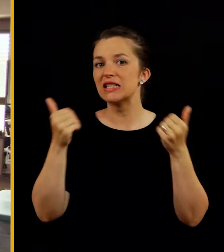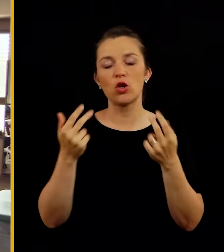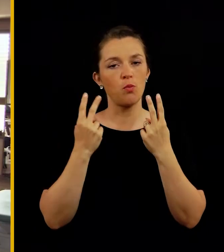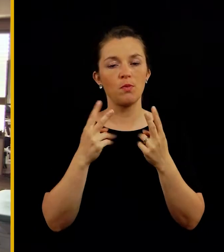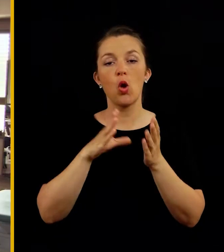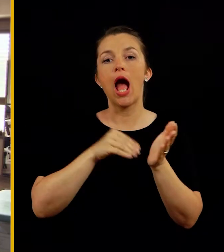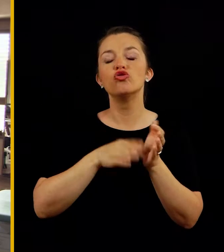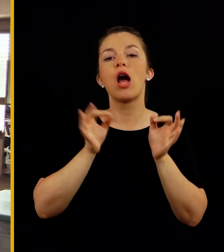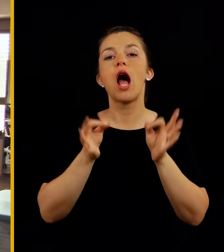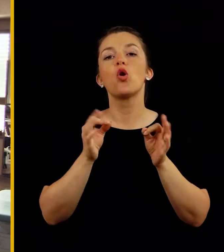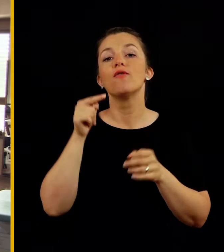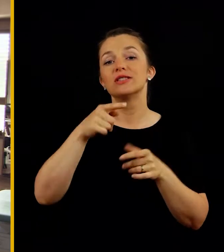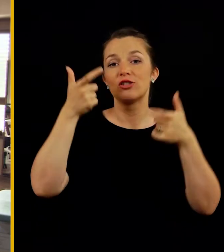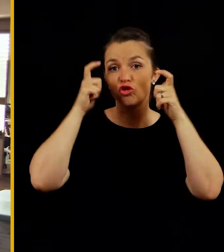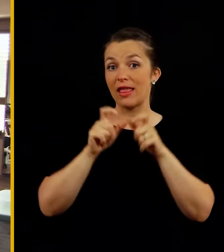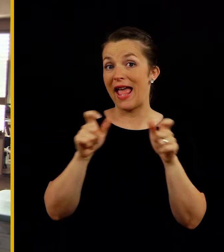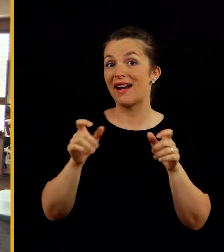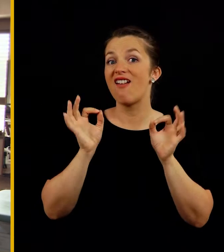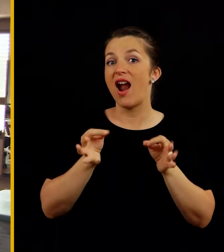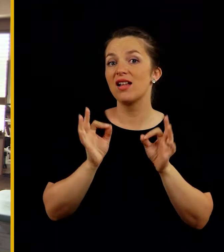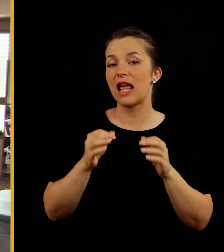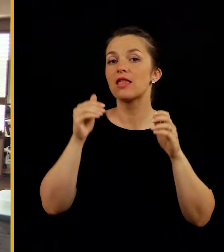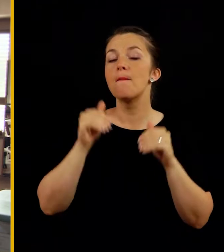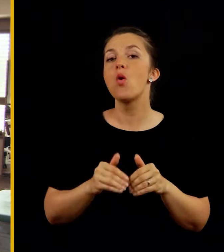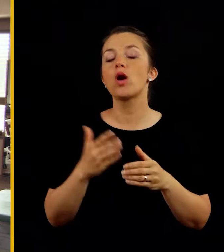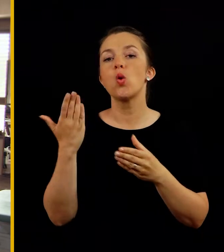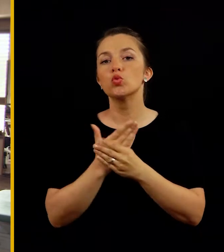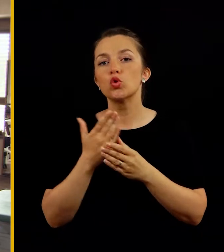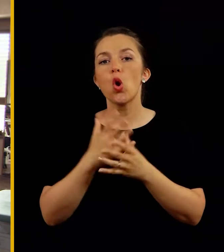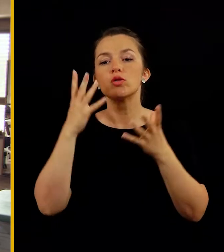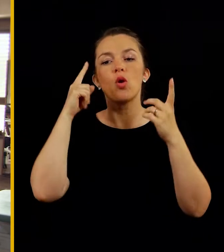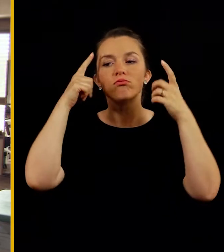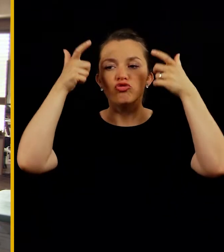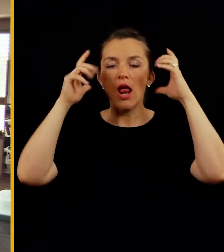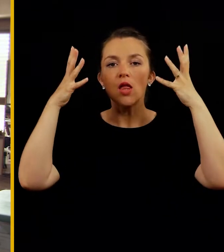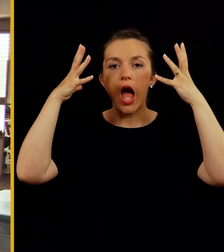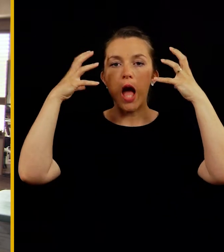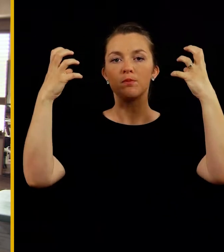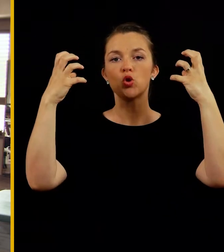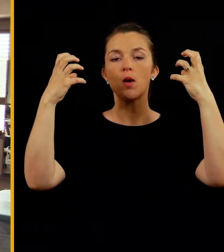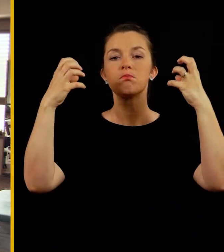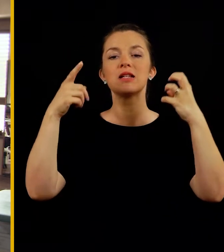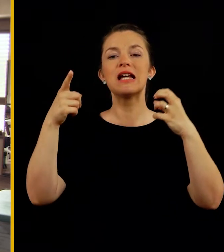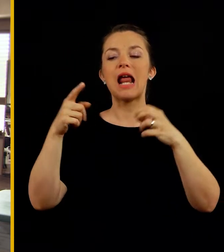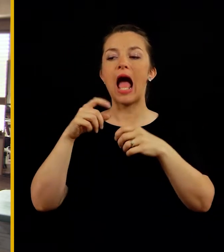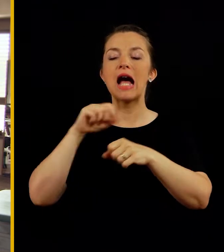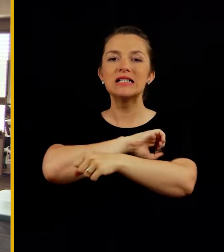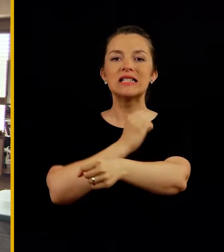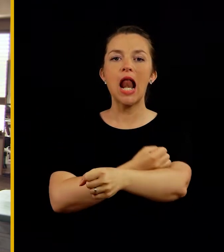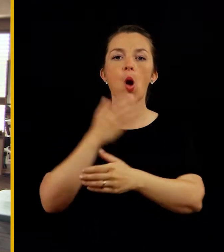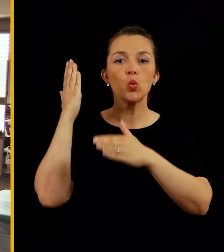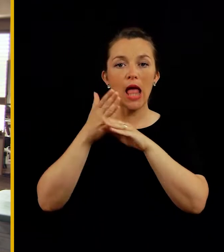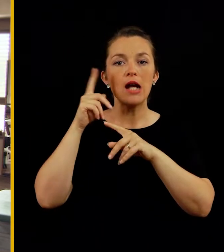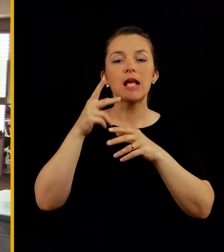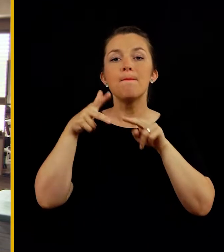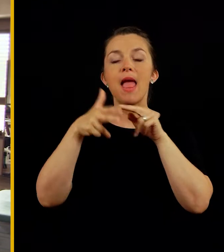Seveda je zredno pomembno, kakšne kakovost je ta čelada, kajti kvalitetna more ustrezno absorbirati silnice udarca in